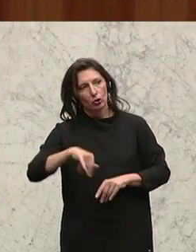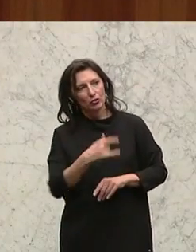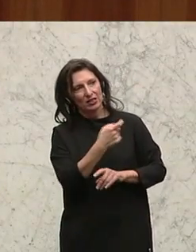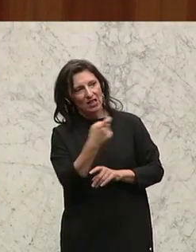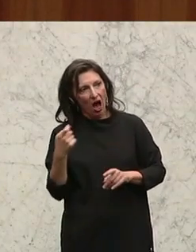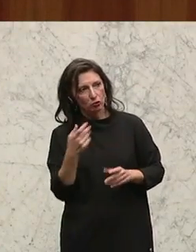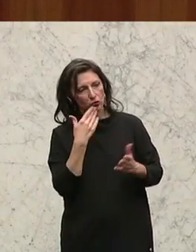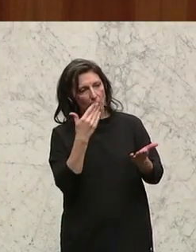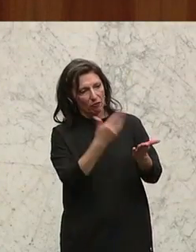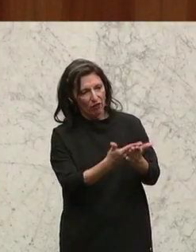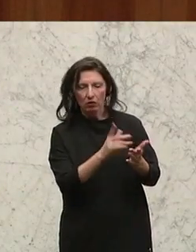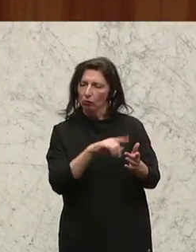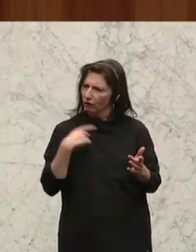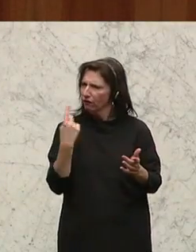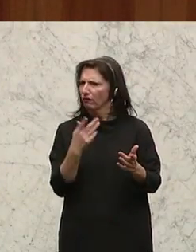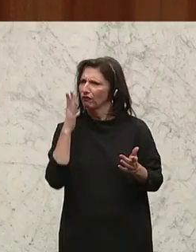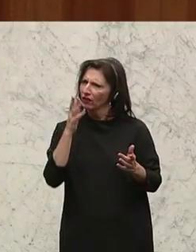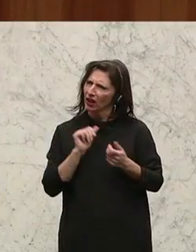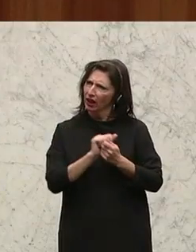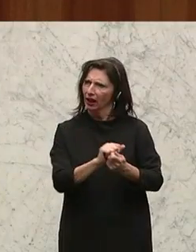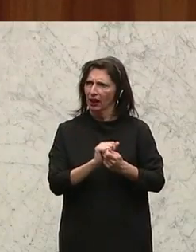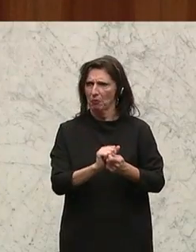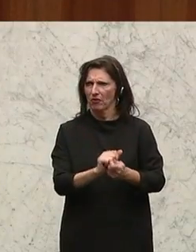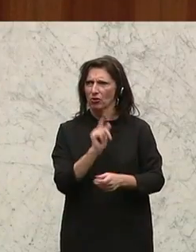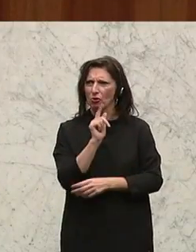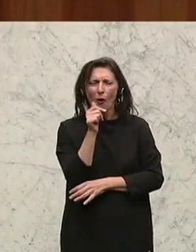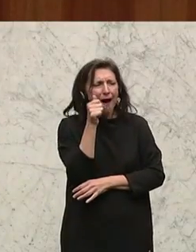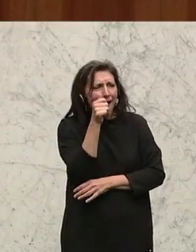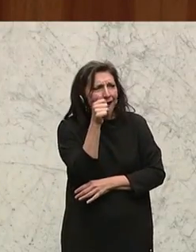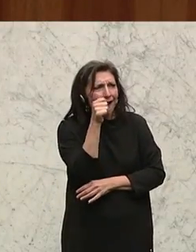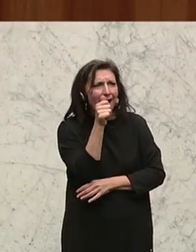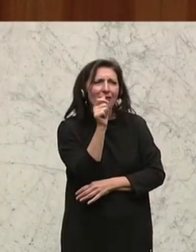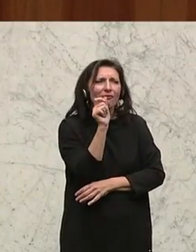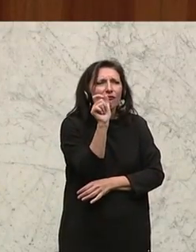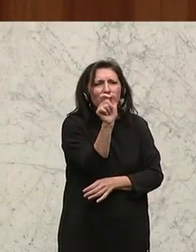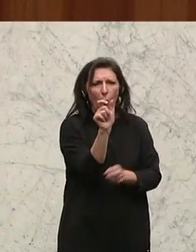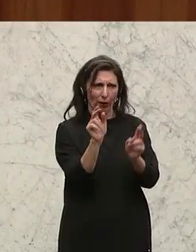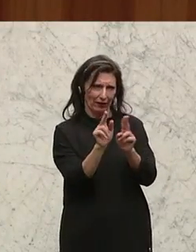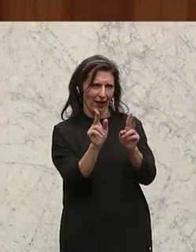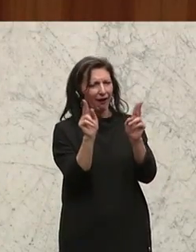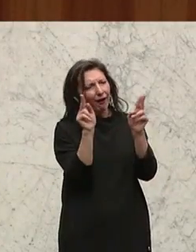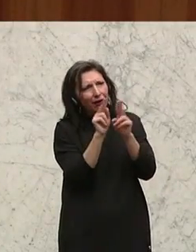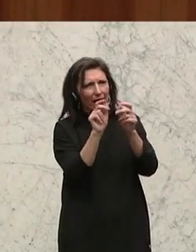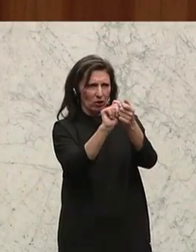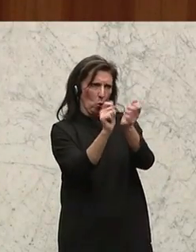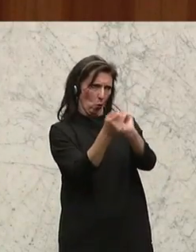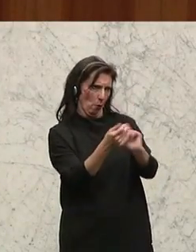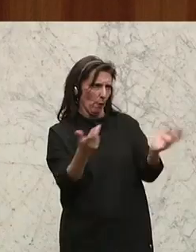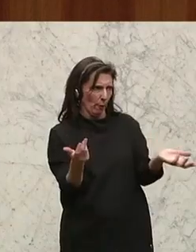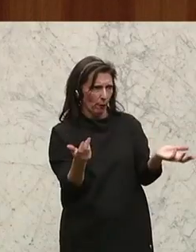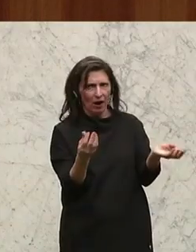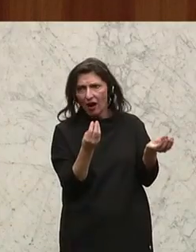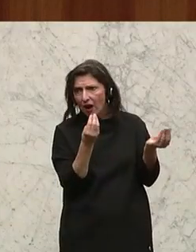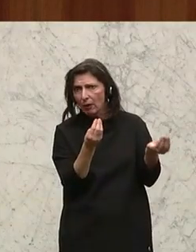und werden uns auch dafür hier einsetzen. Es geht nur um einen kleinen Wortlaut, eine Veränderung. Aber bitte, das ist